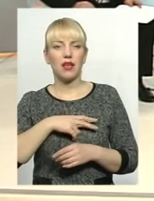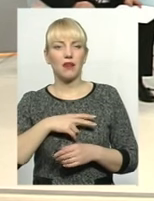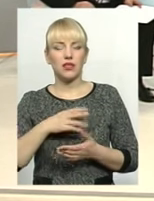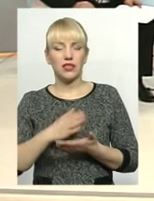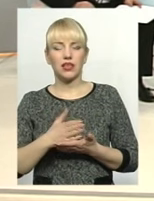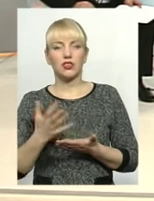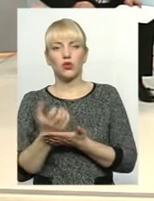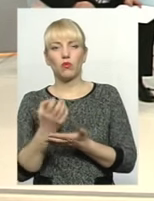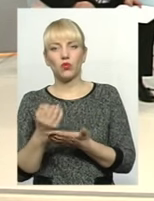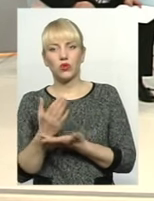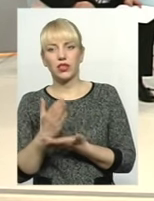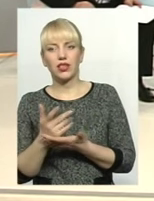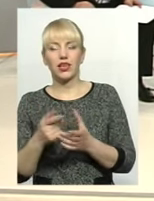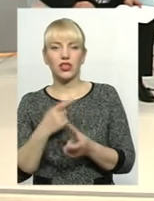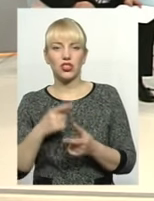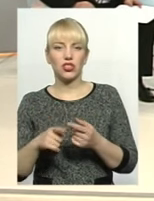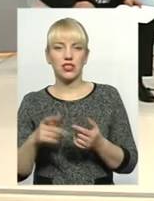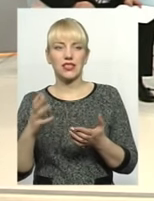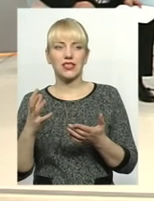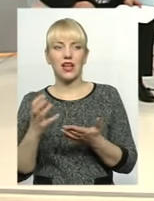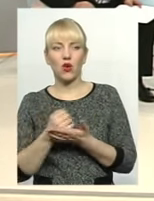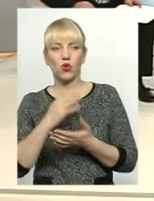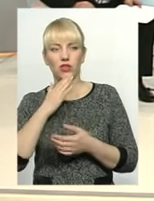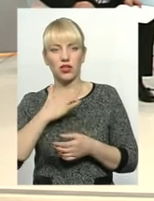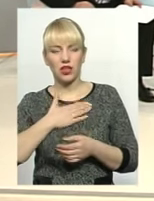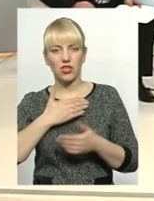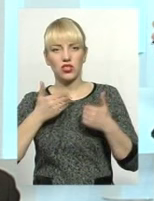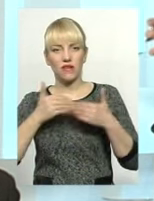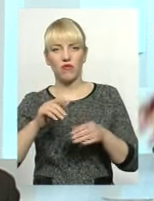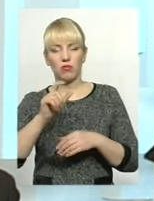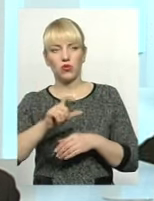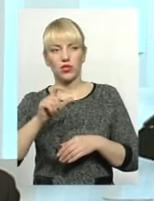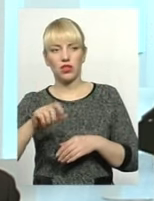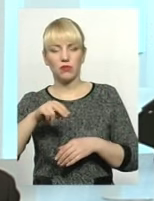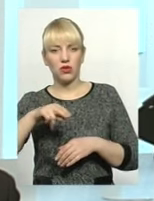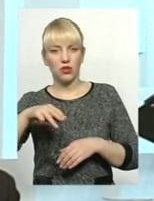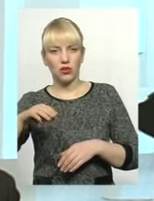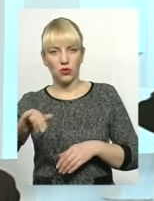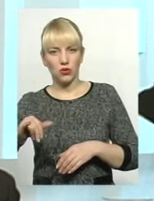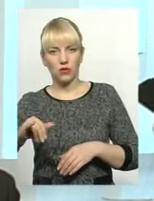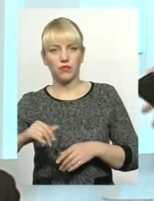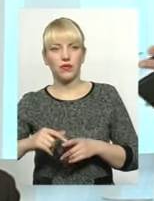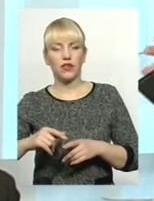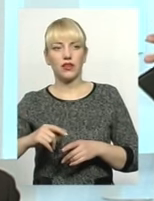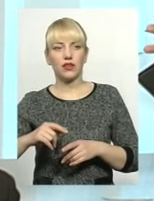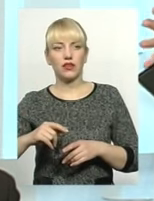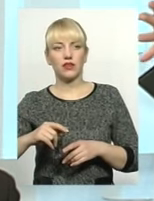здобутки. Чи знаходять наші випускники професійно-технічних закладів освіти